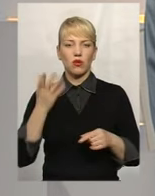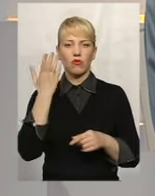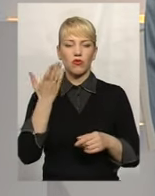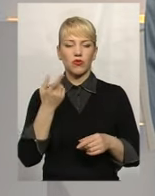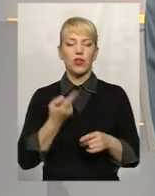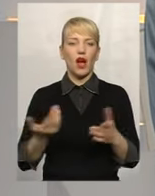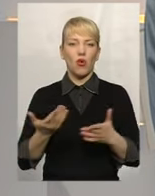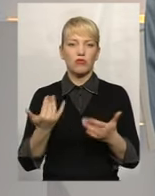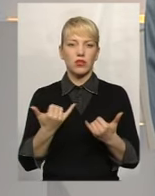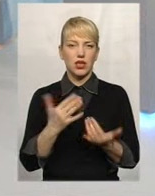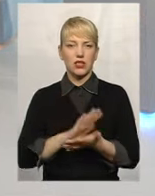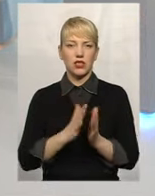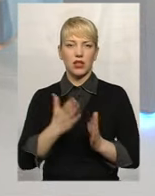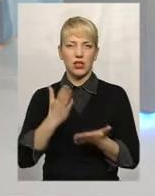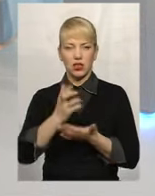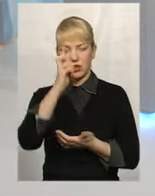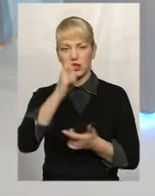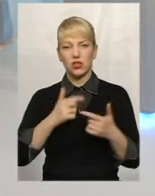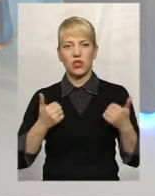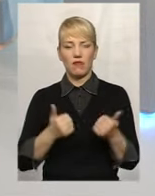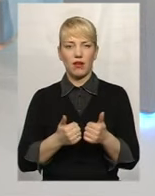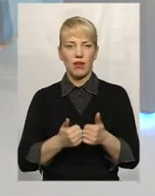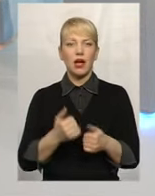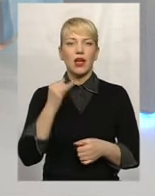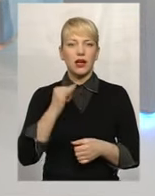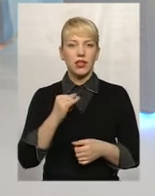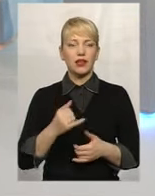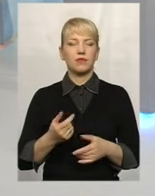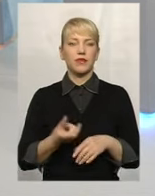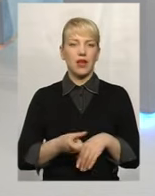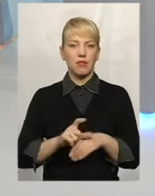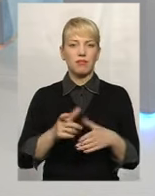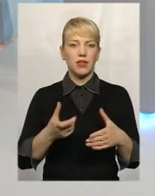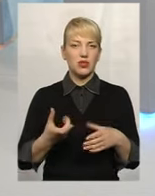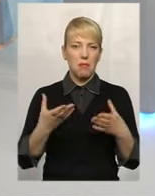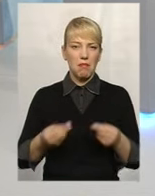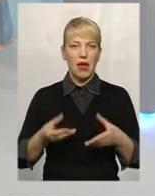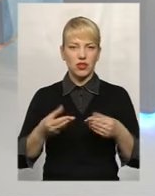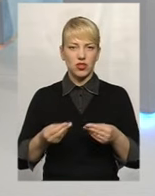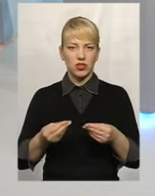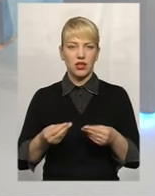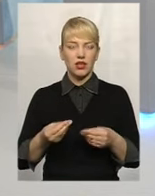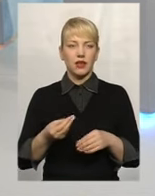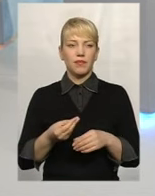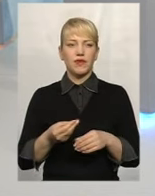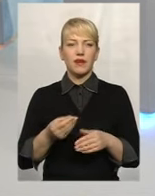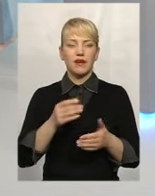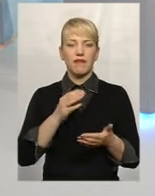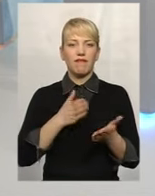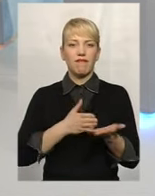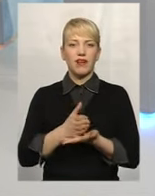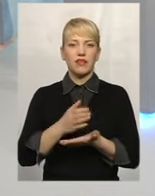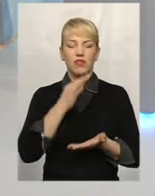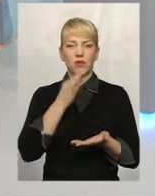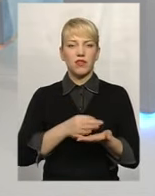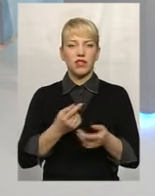якому знаходиться наша держава на даний час. Ну і найбільш м'якший вид відповідальності цієї